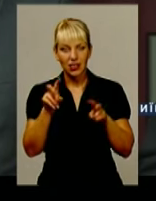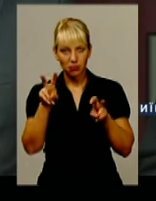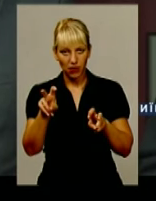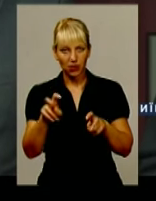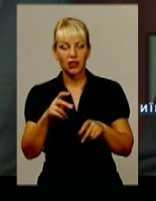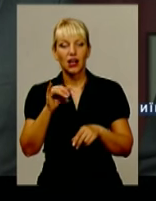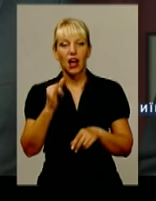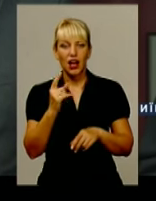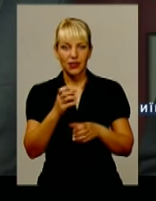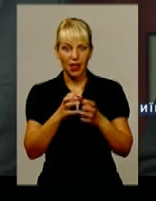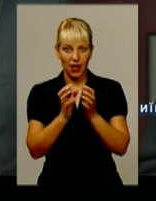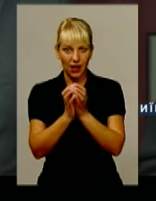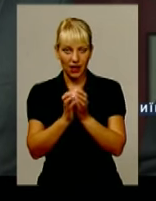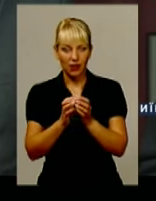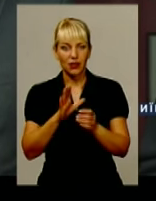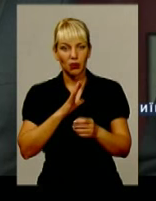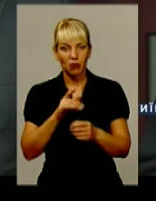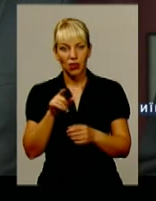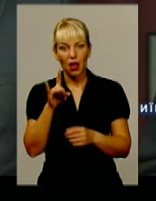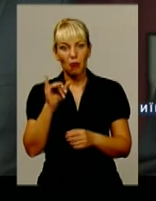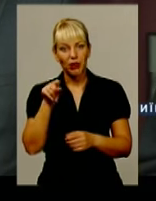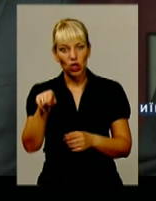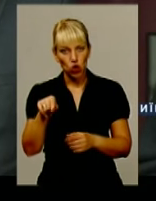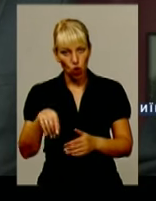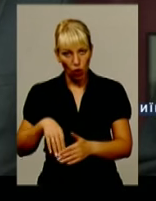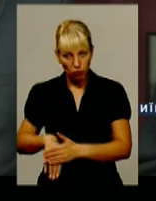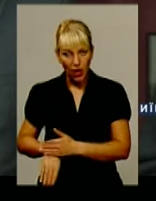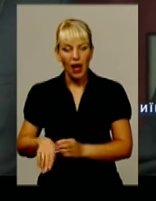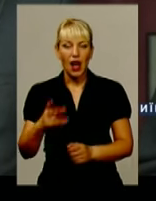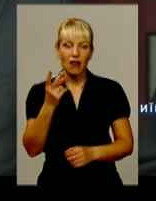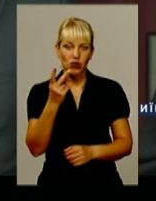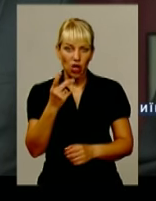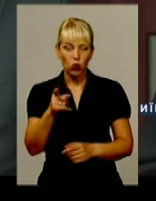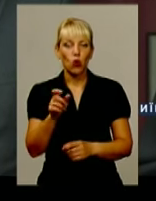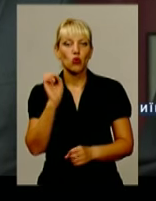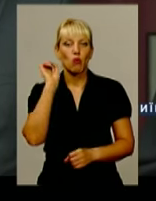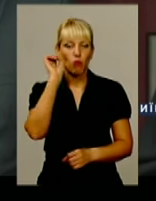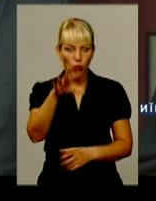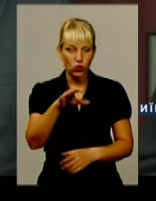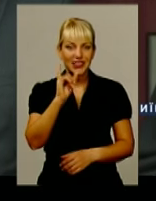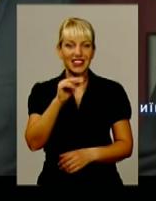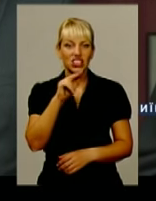Одна граната була при ньому при задержанні, іншу він бросив, зізнався в цьому і чекат граната була у нього.